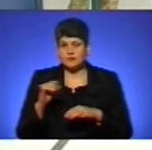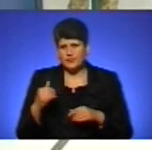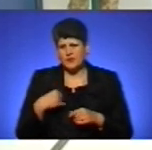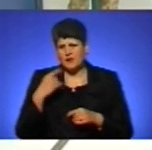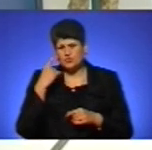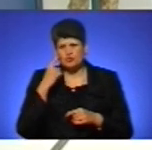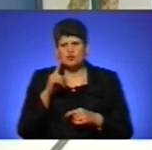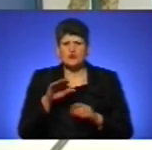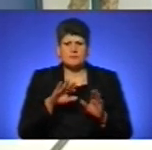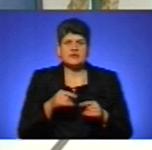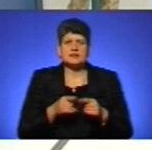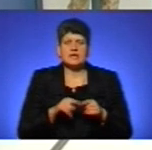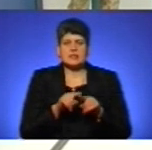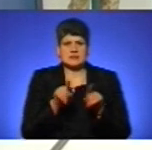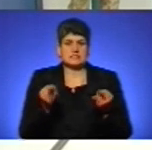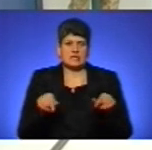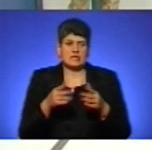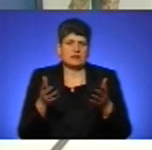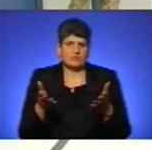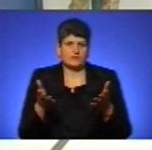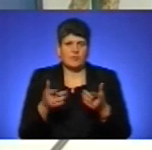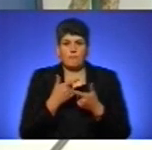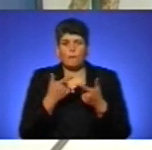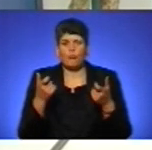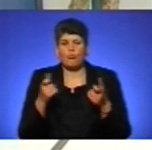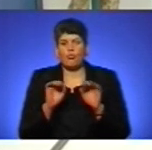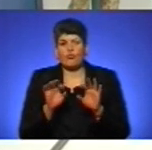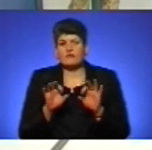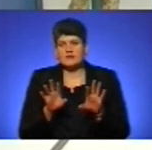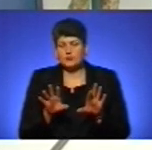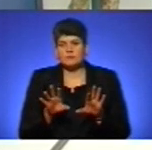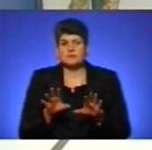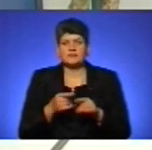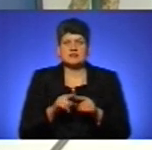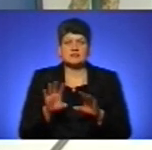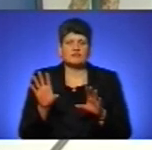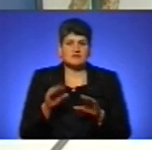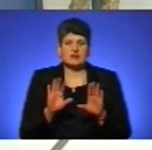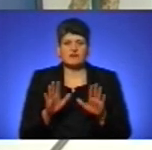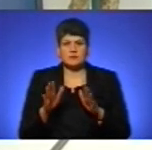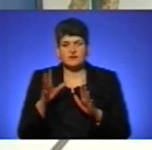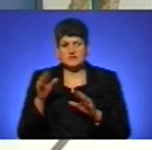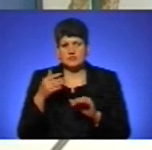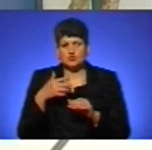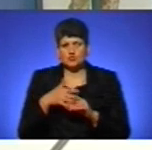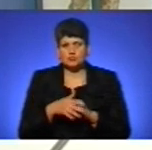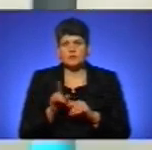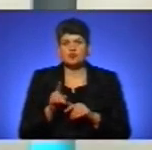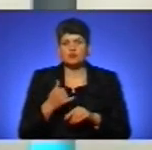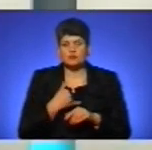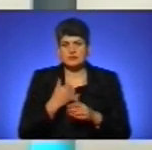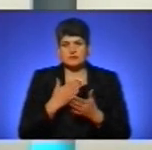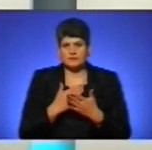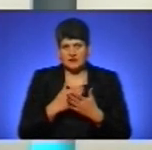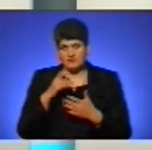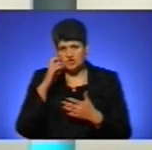повідомлень, після цих всіх випадків, всі зрозуміли, що в нас відбувається в